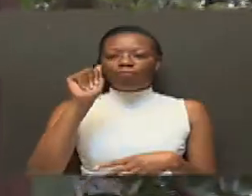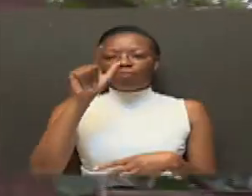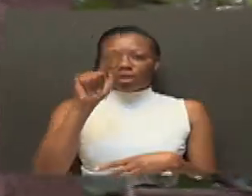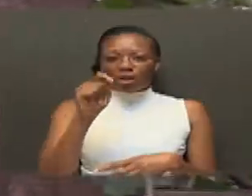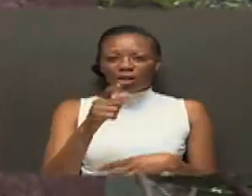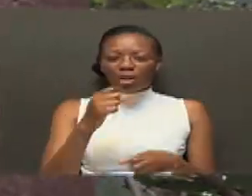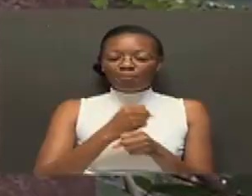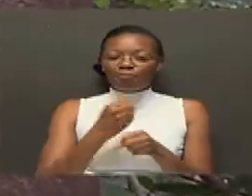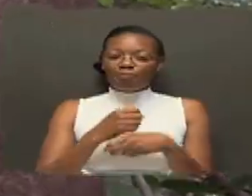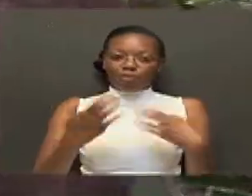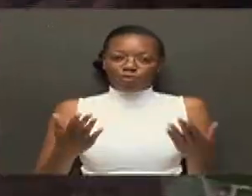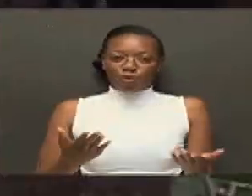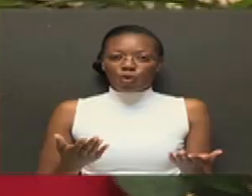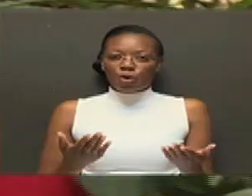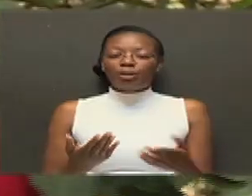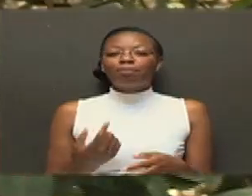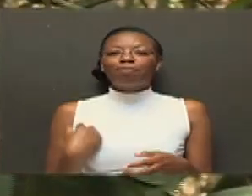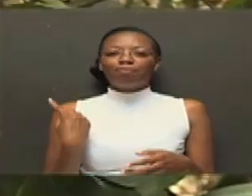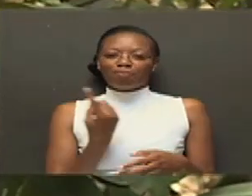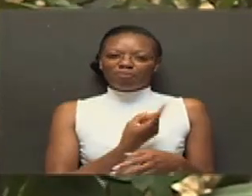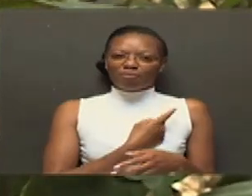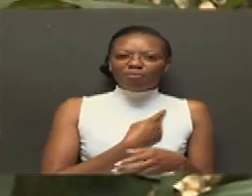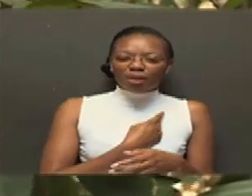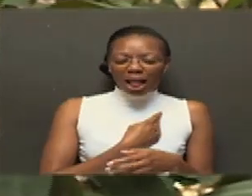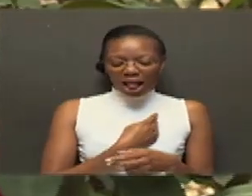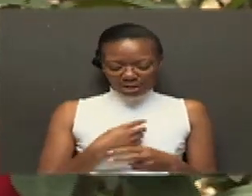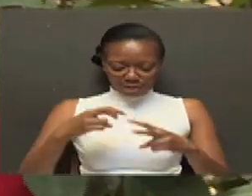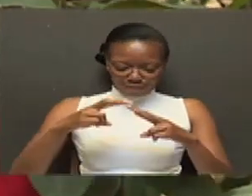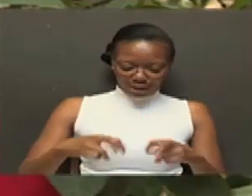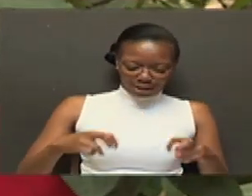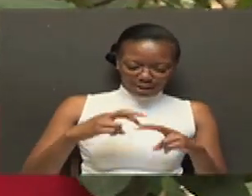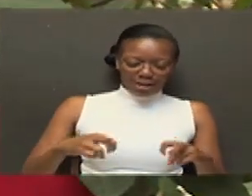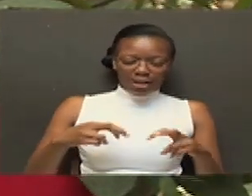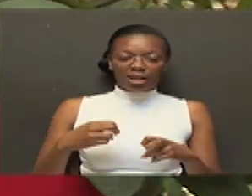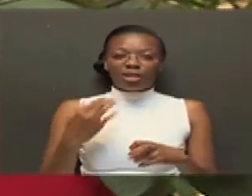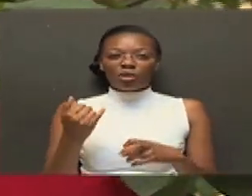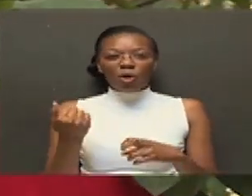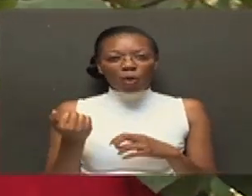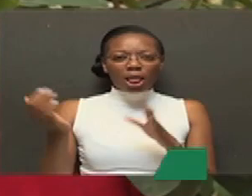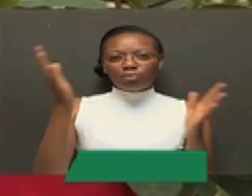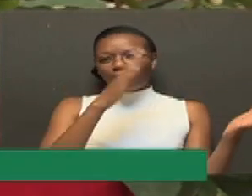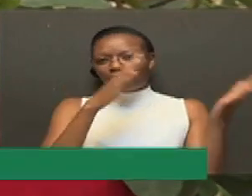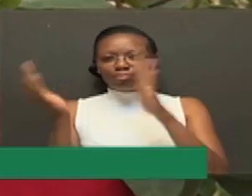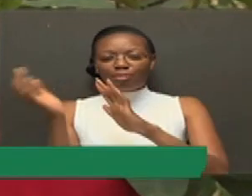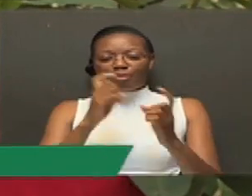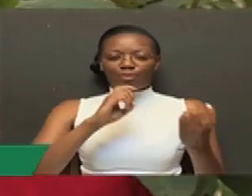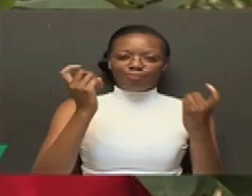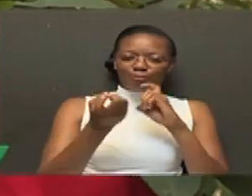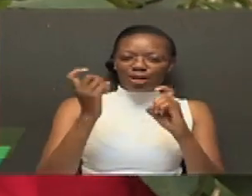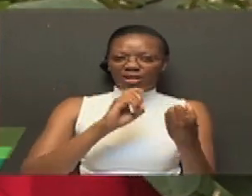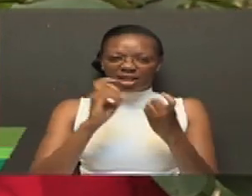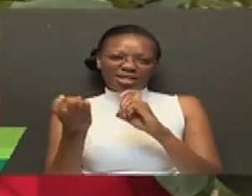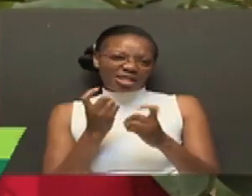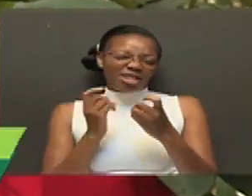Wow, ufanya aji Vile tunafanya, unajua juu ya climate change Vile climate